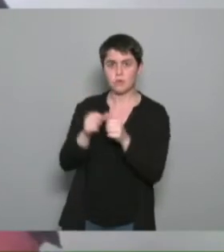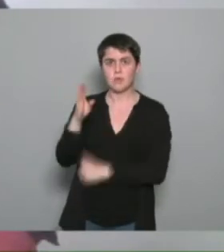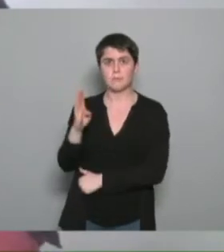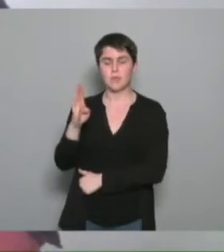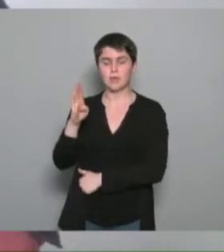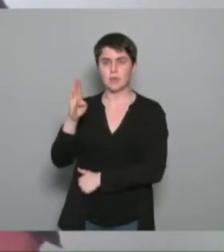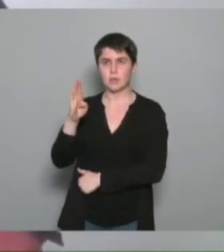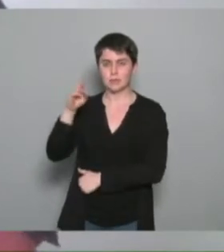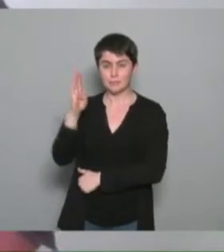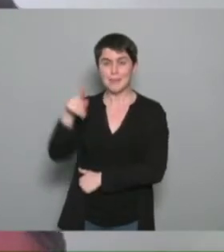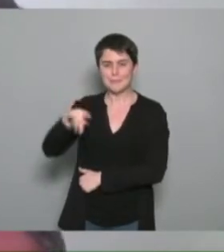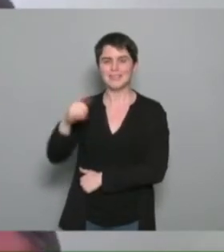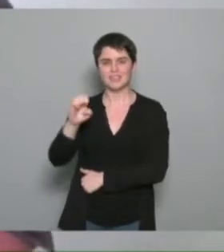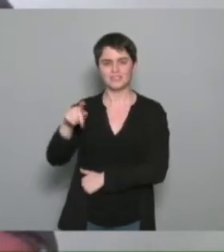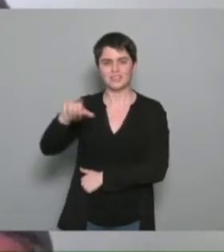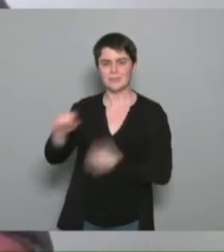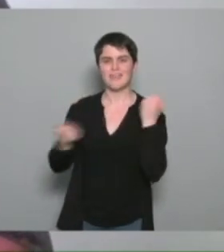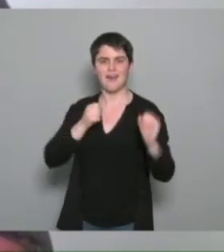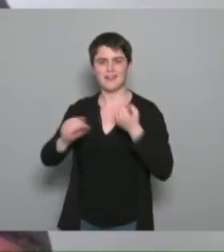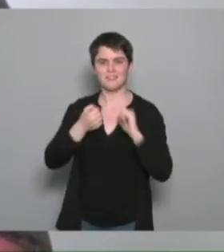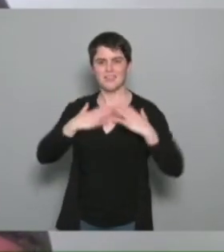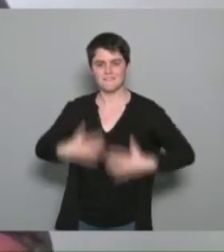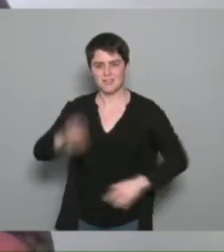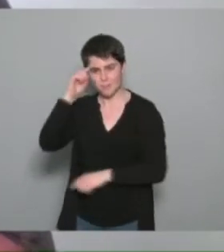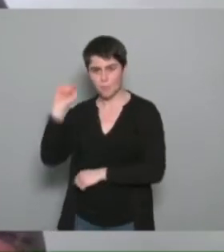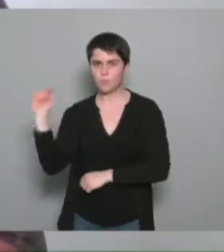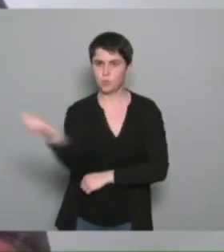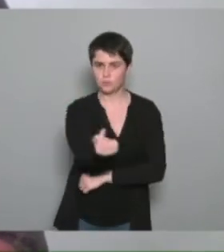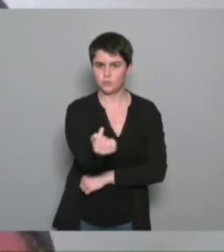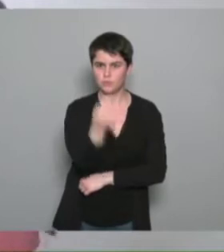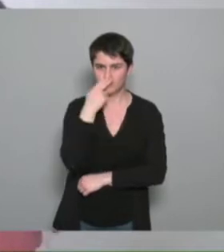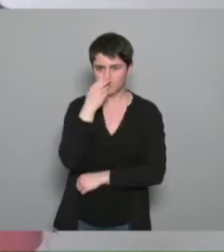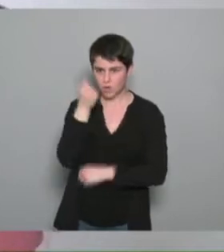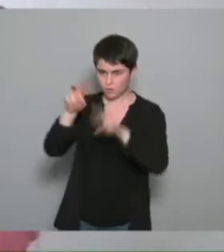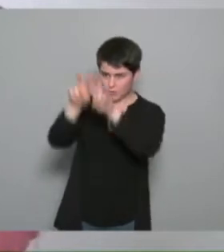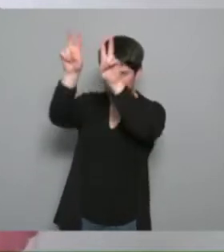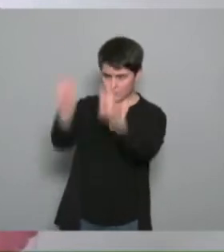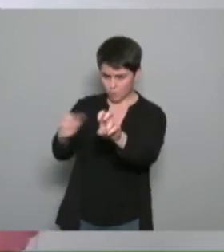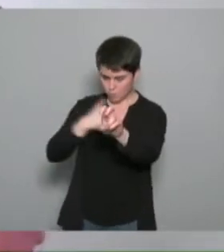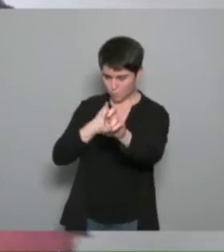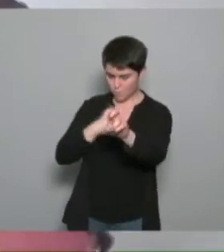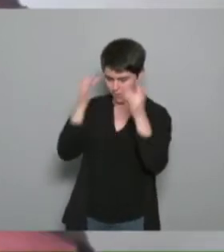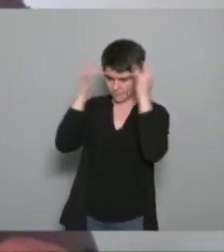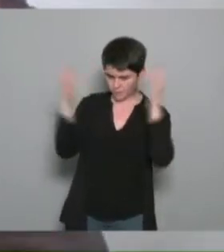avec ce que j'avais envie d'apporter en contrepartie dans ce nouveau pays